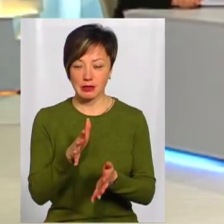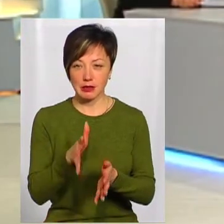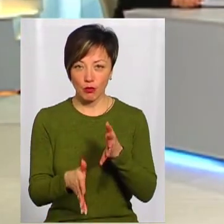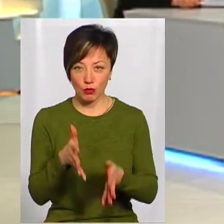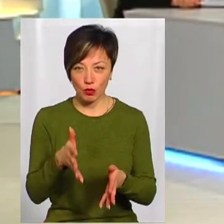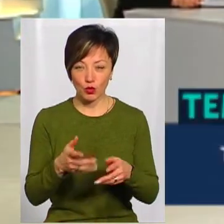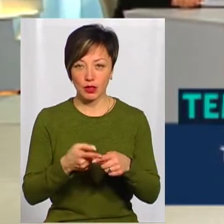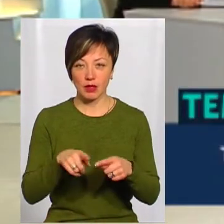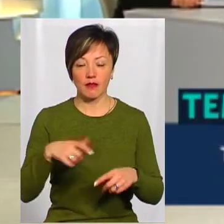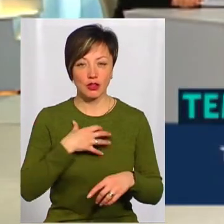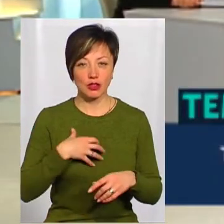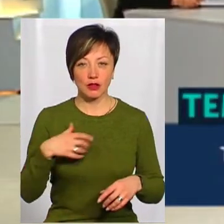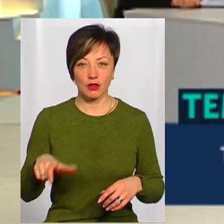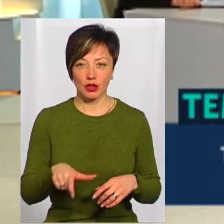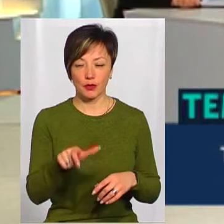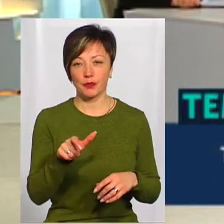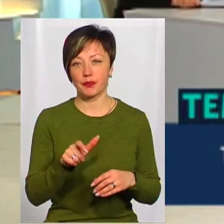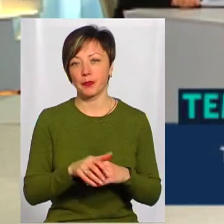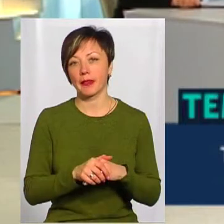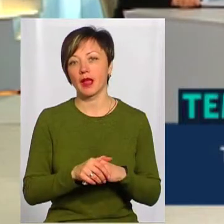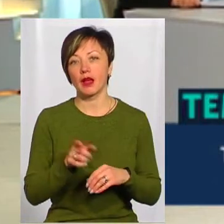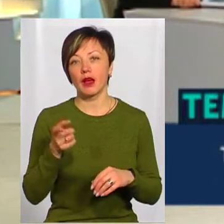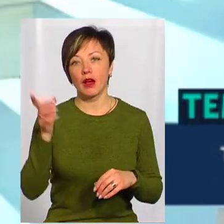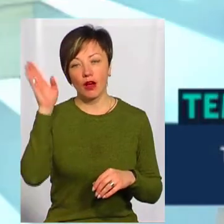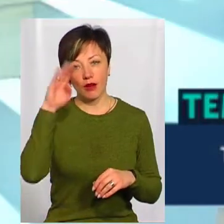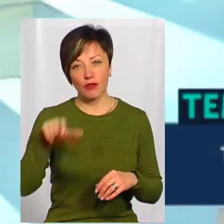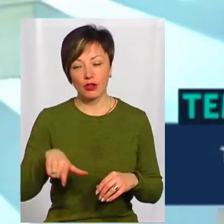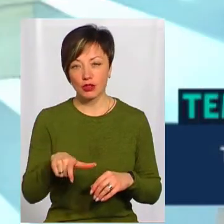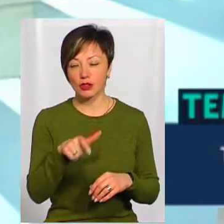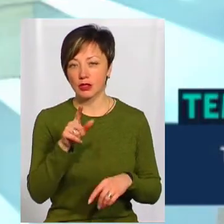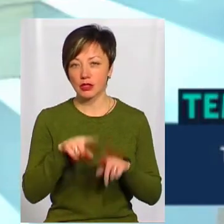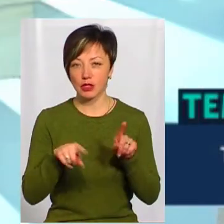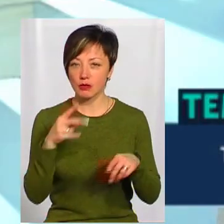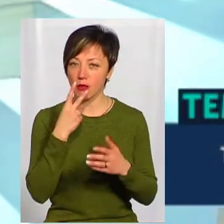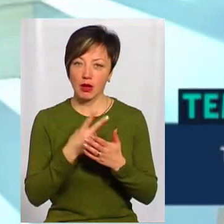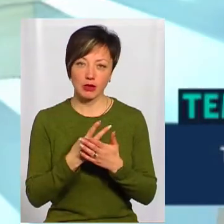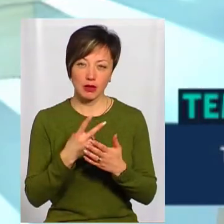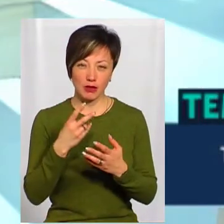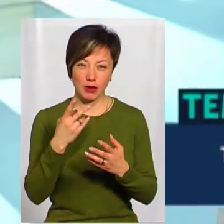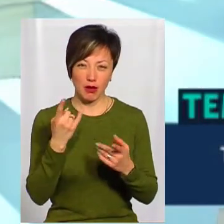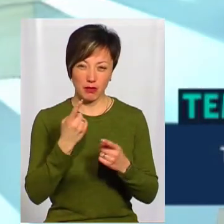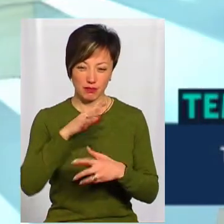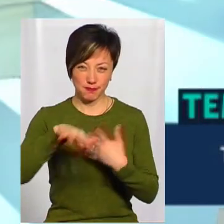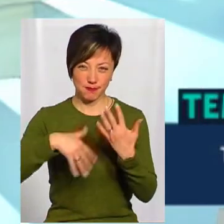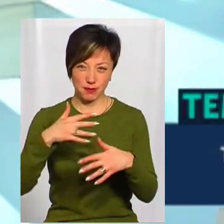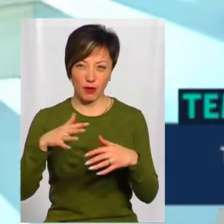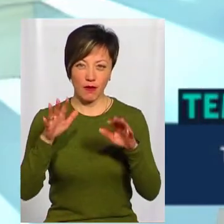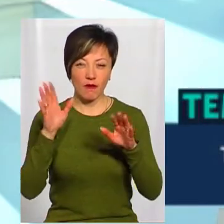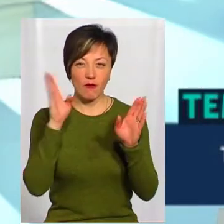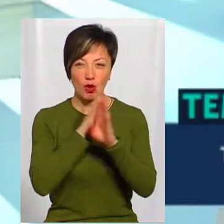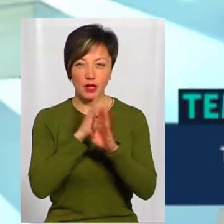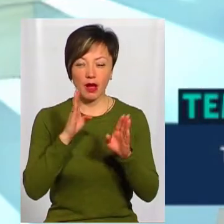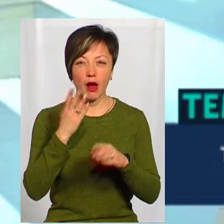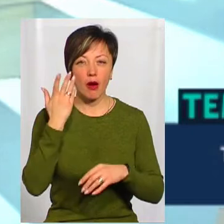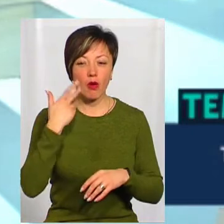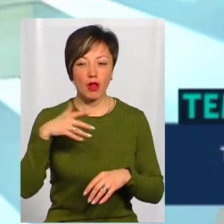важливо для річки. В річці навіть оце, ми часом бачимо, що, вроді, каламутна вода після дощі, вона не так